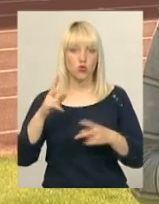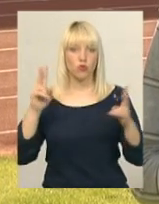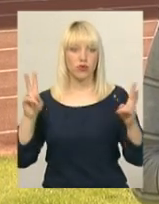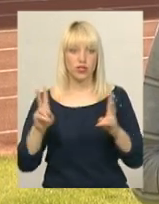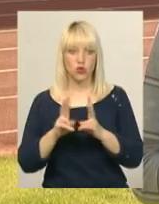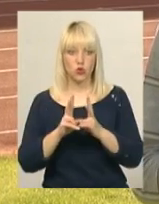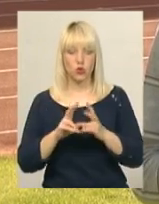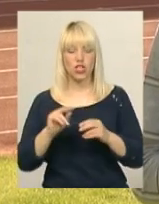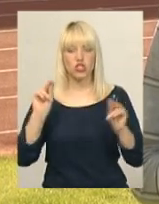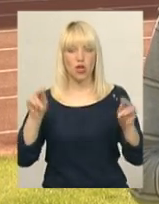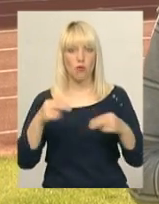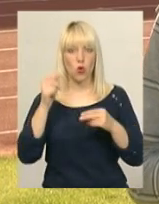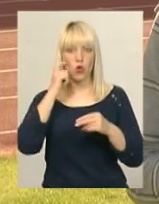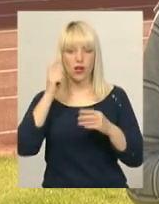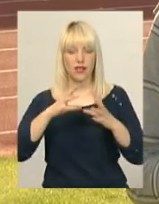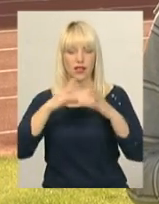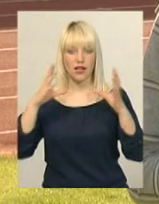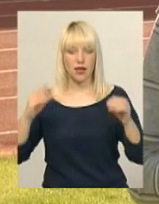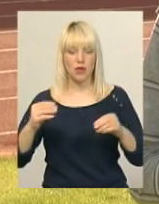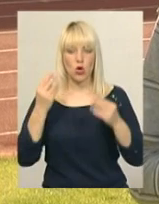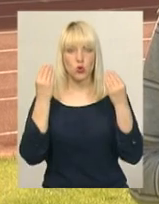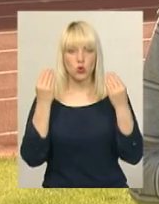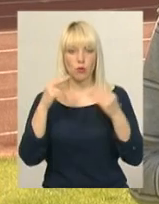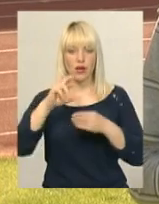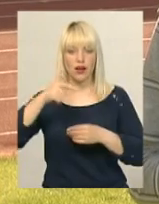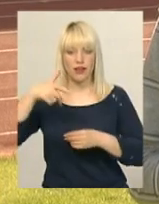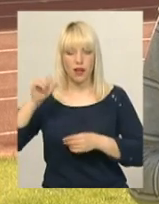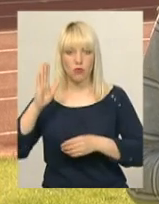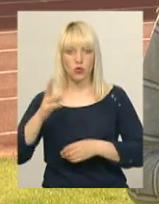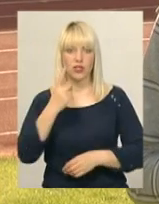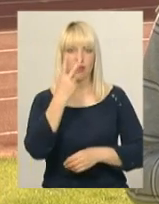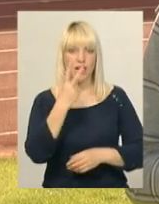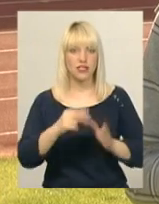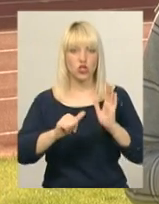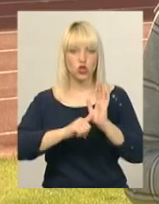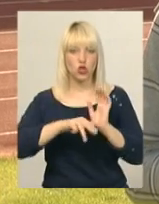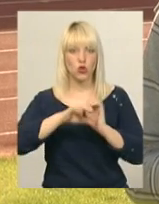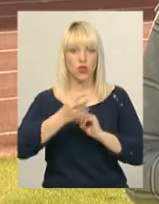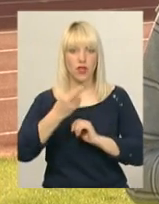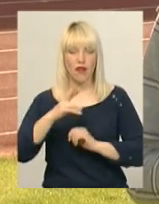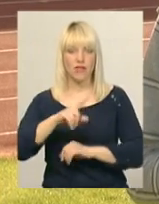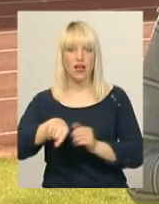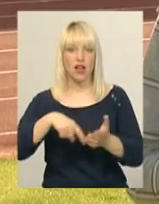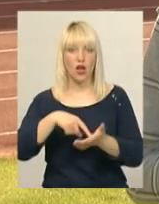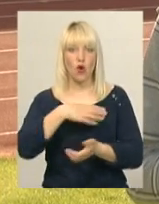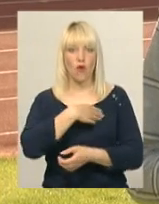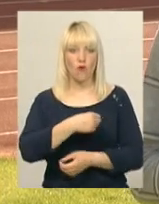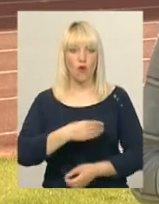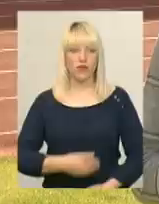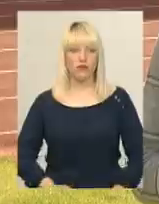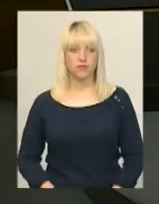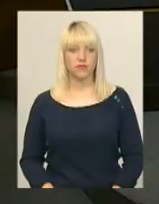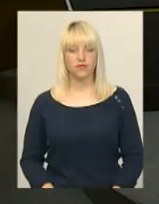України з регбі серед команд Суперліги відбудеться 26 травня у Львові. Надія Драганчук, Віктор Кривий. Новини Поділля Центр.